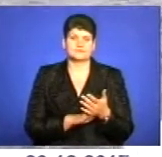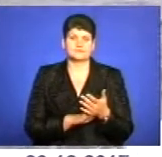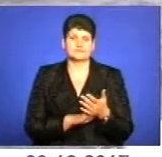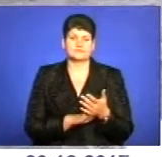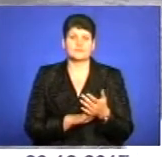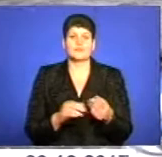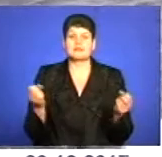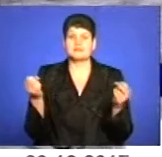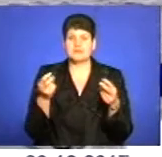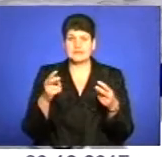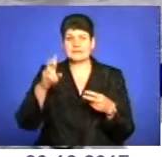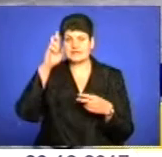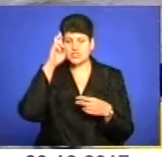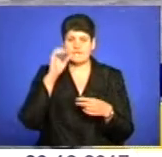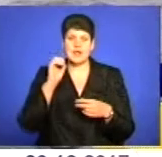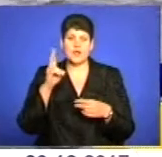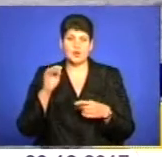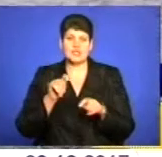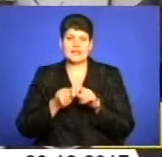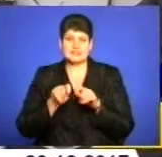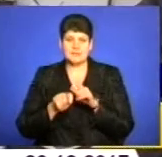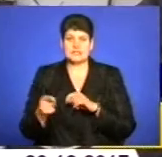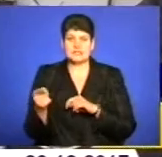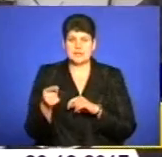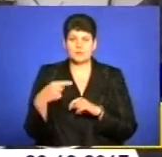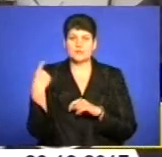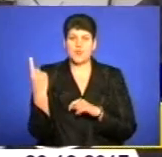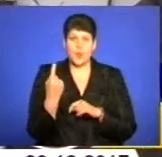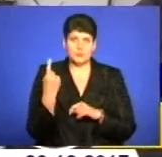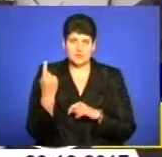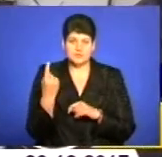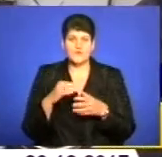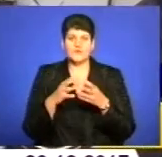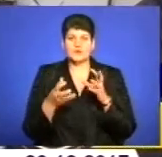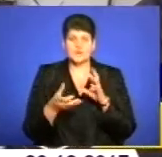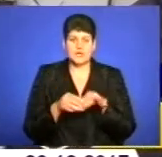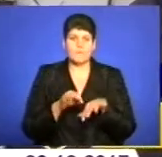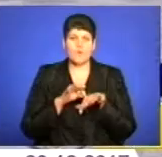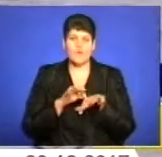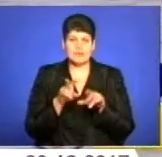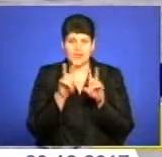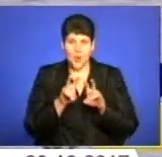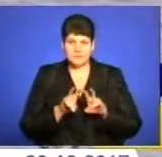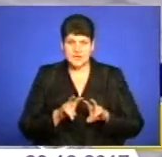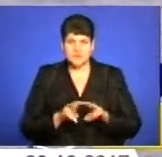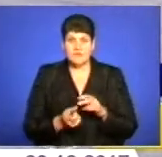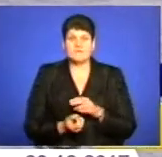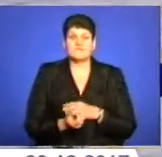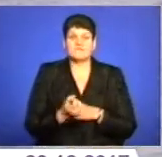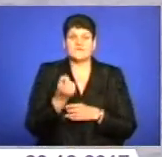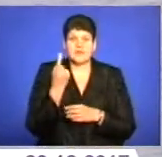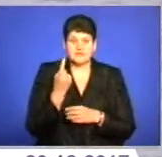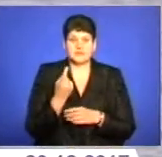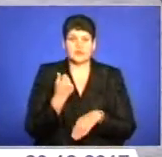Фахівці Державної екологічної інспекції Тернопільської області у результаті проведення обстежень виявили основні